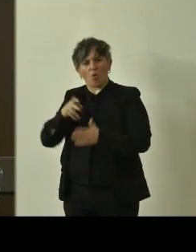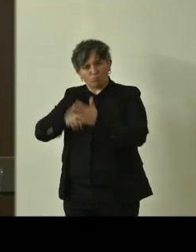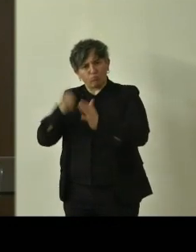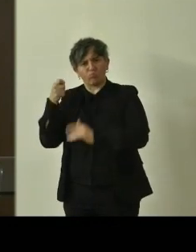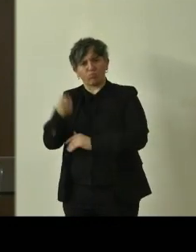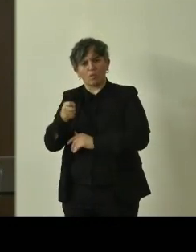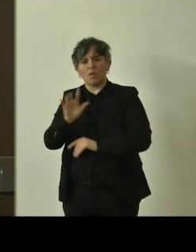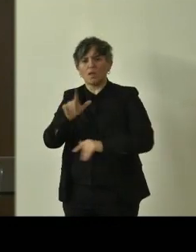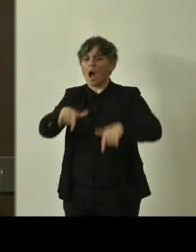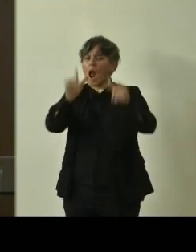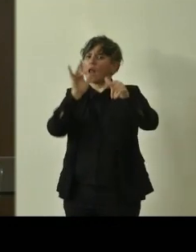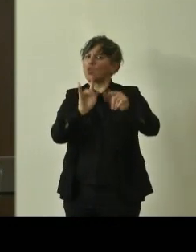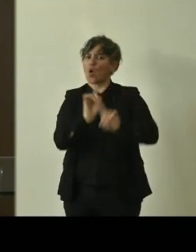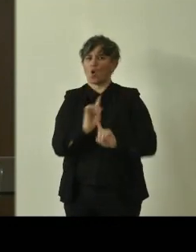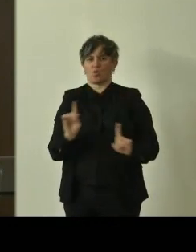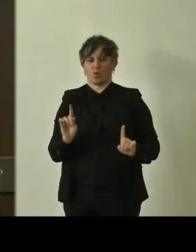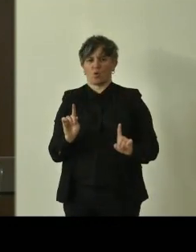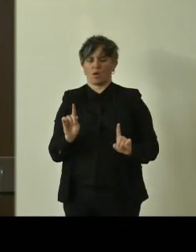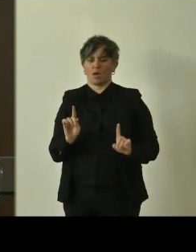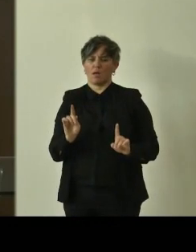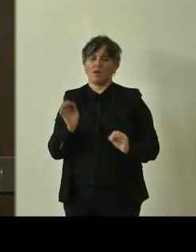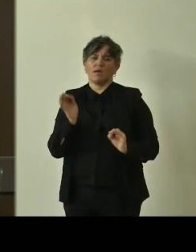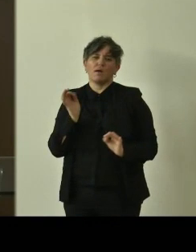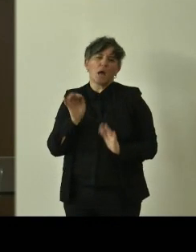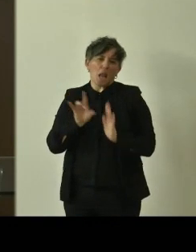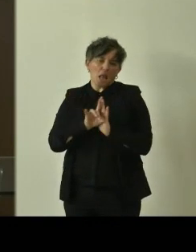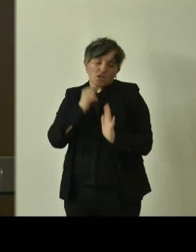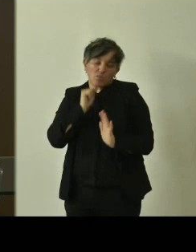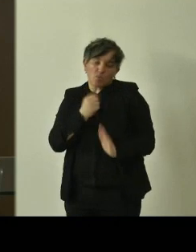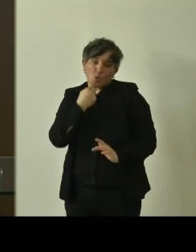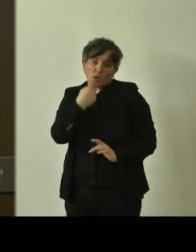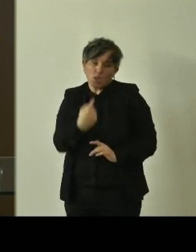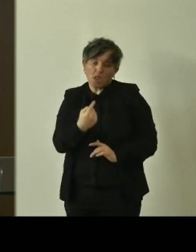alberi non vanno toccati, a meno che, dice la legge,